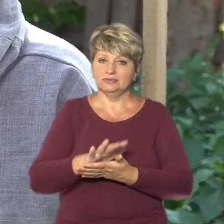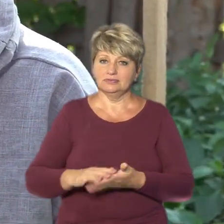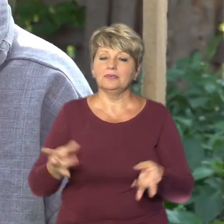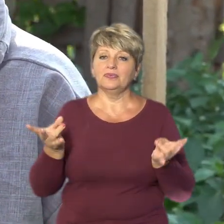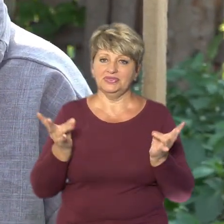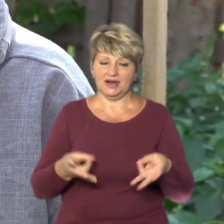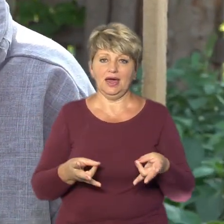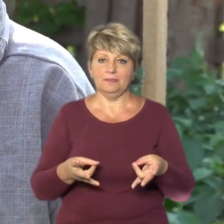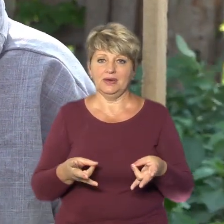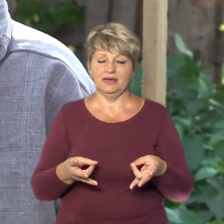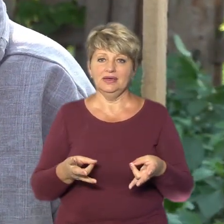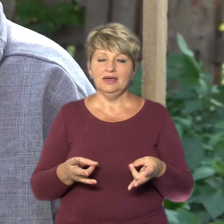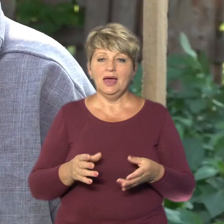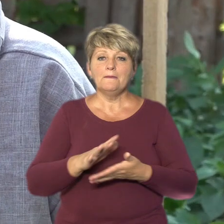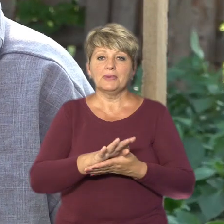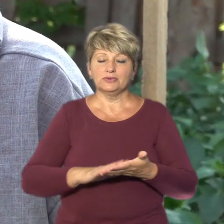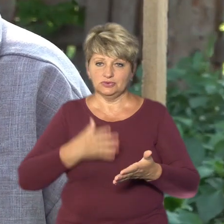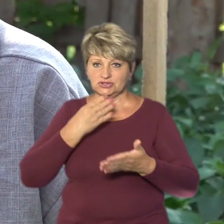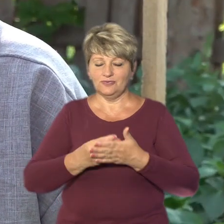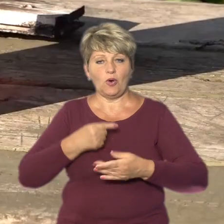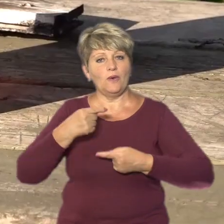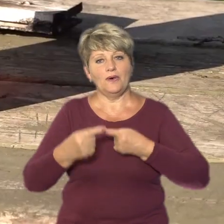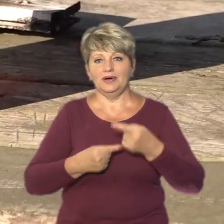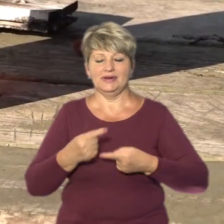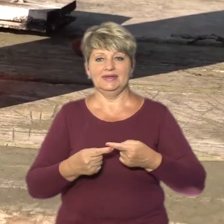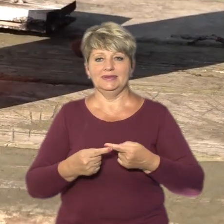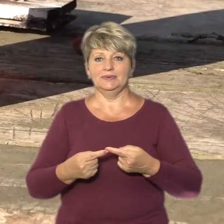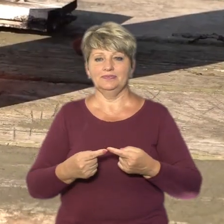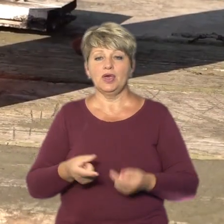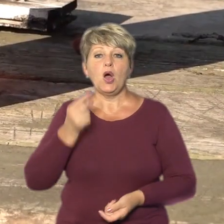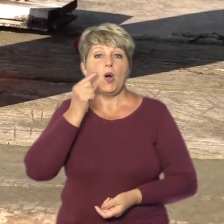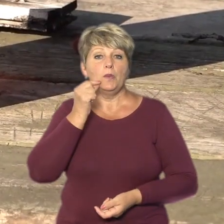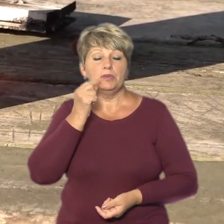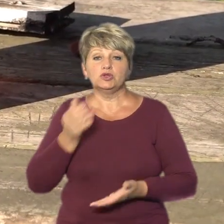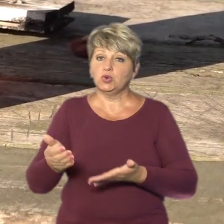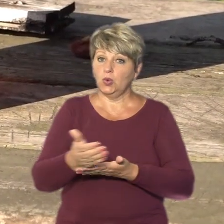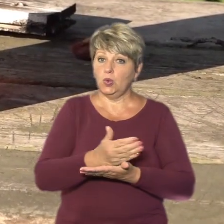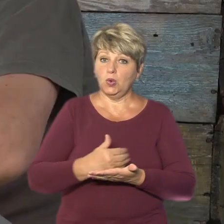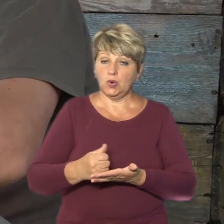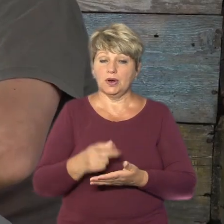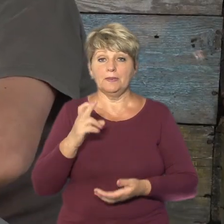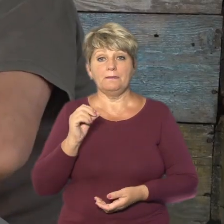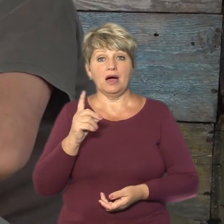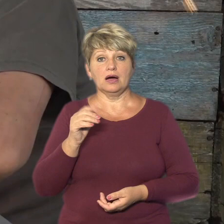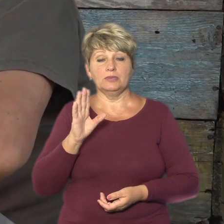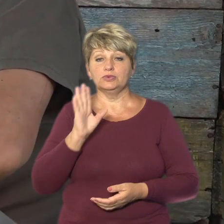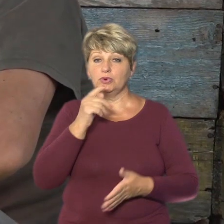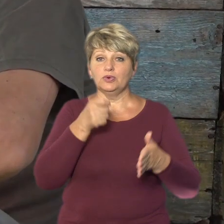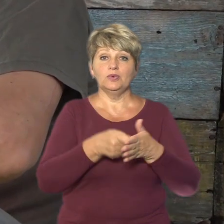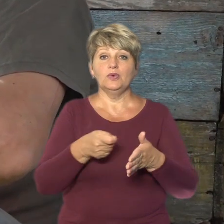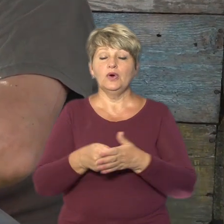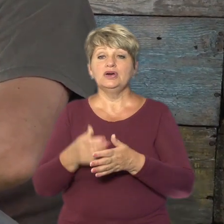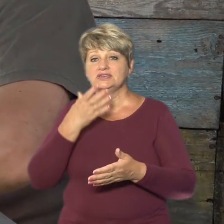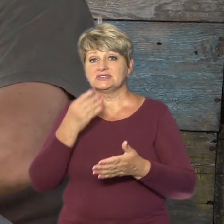продовжувати свій рід бджоляря. Медовим рожаєм від бджіл з бахмута будуть частувати колах